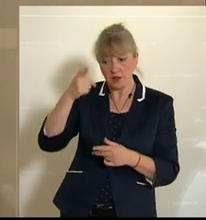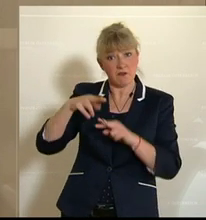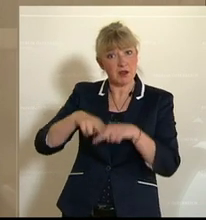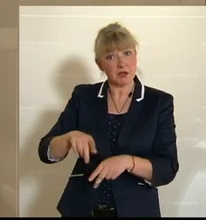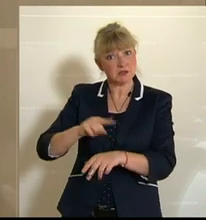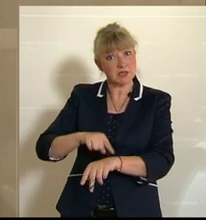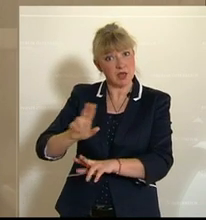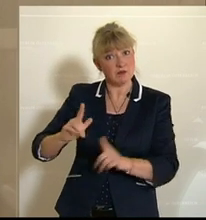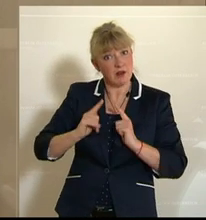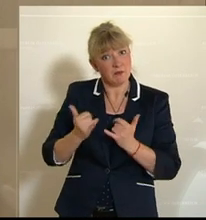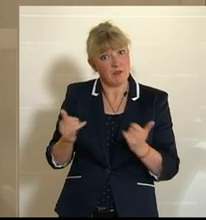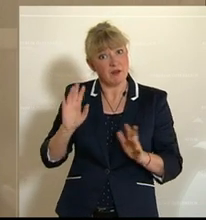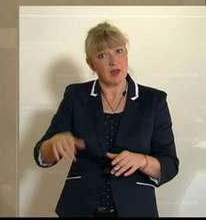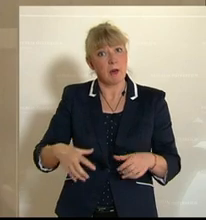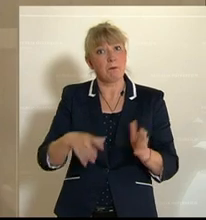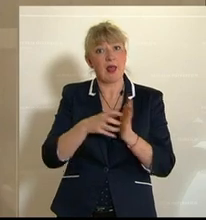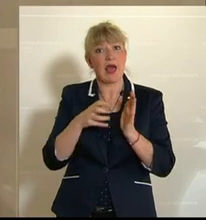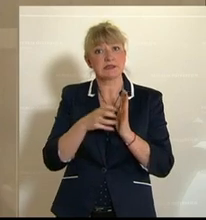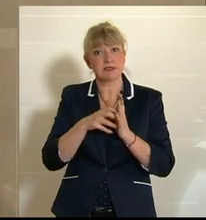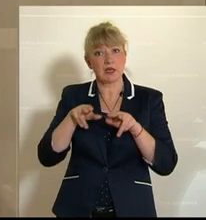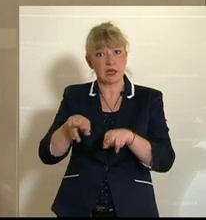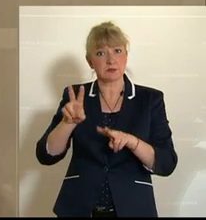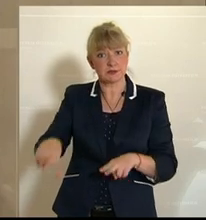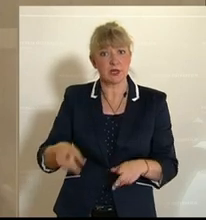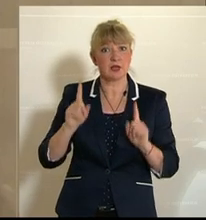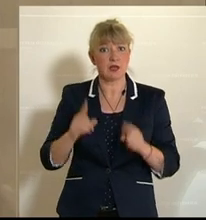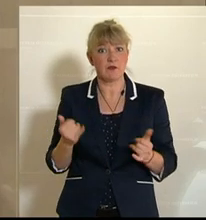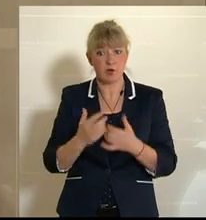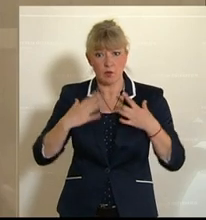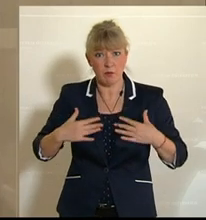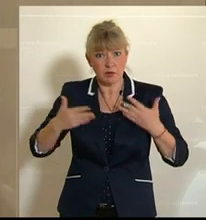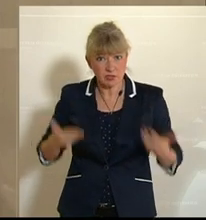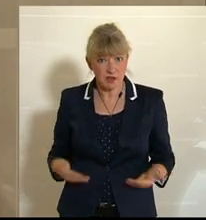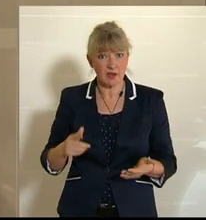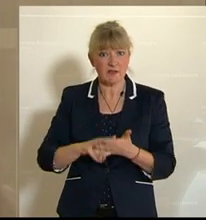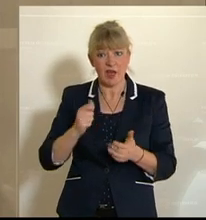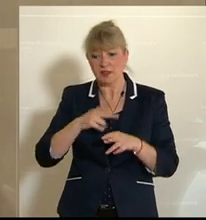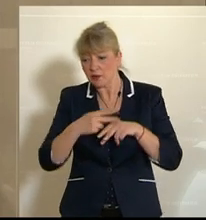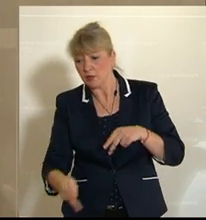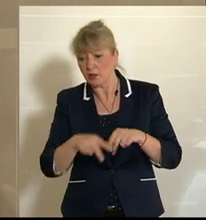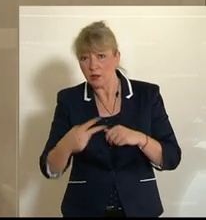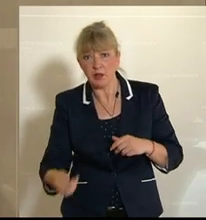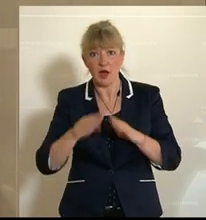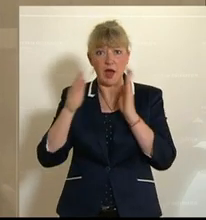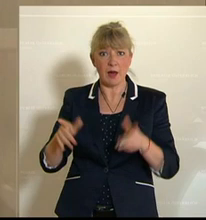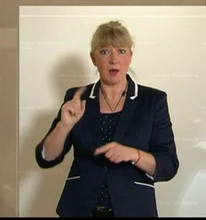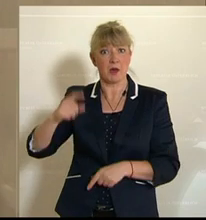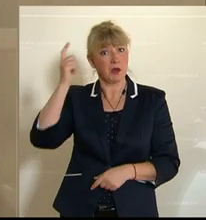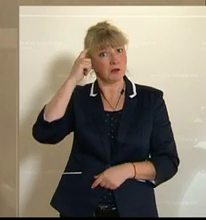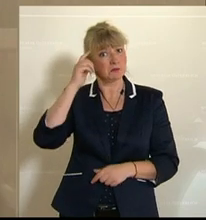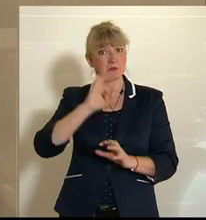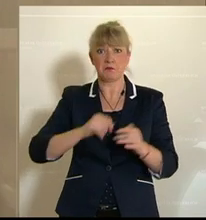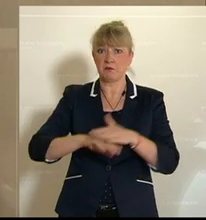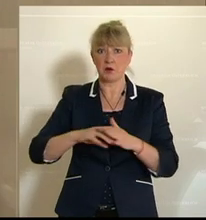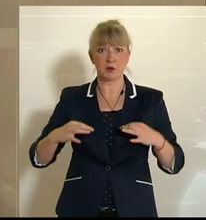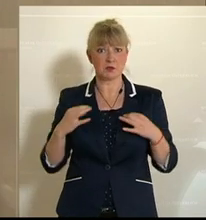bleibt, der an einem Blasenkatznam erkrankte, nun wegen seiner körperlichen Schwäche, nach einigen Stürzen im Heim lebt, aber geistig kerngesund